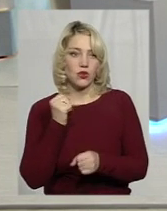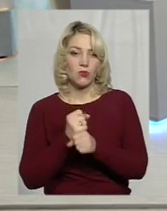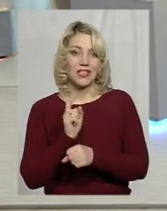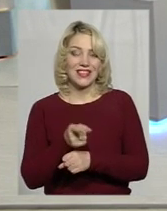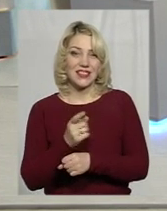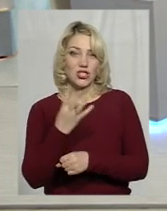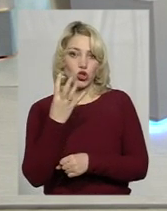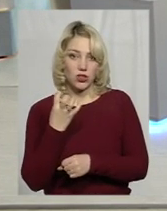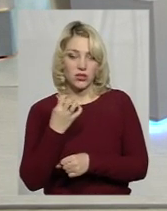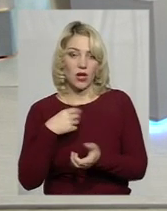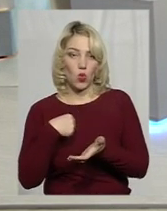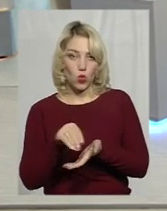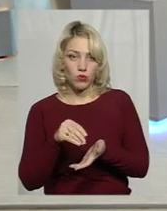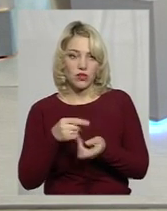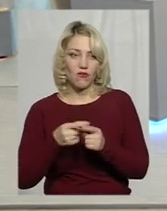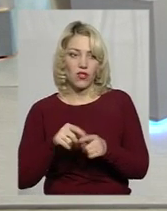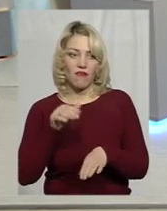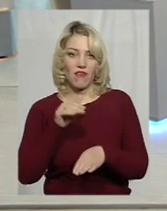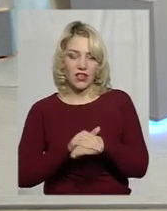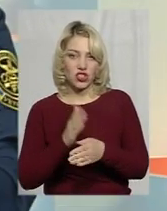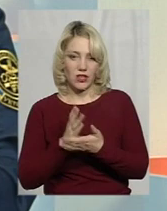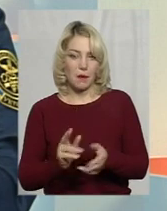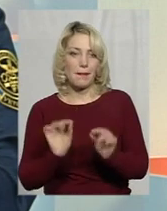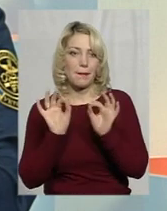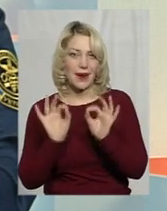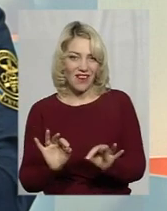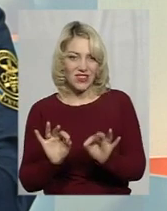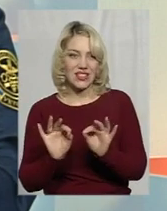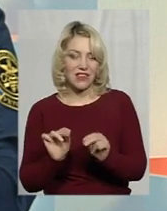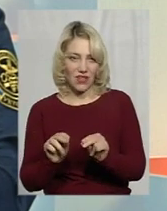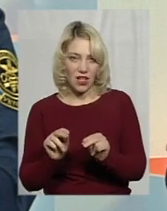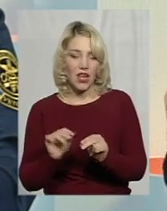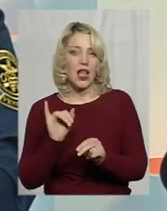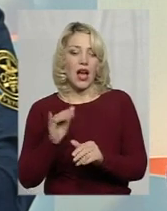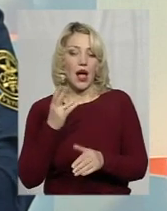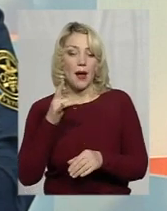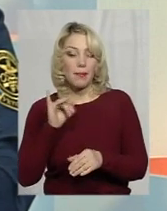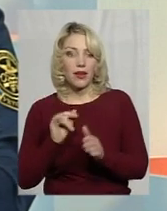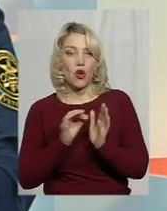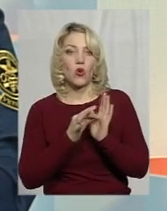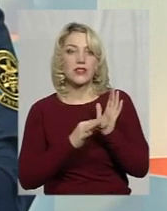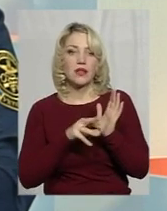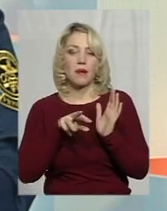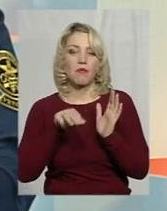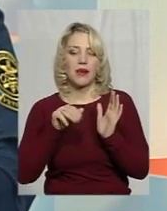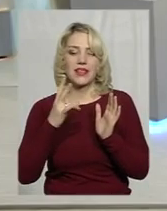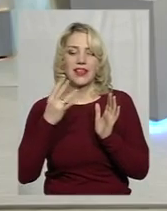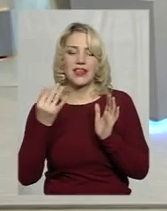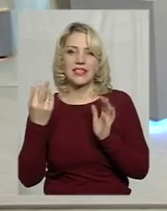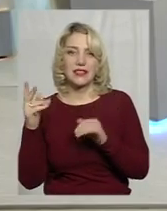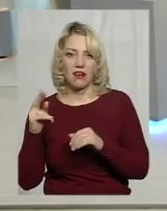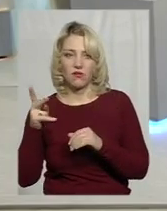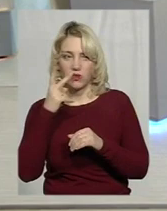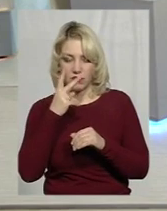400 купчу, вона фактично є правдивою, але коли при оцінці митниці вони, наприклад, дивляться по